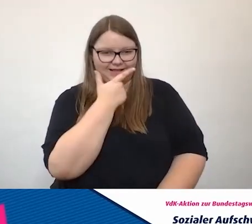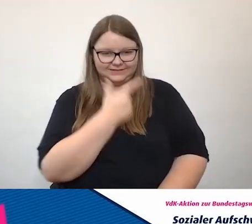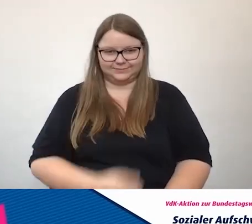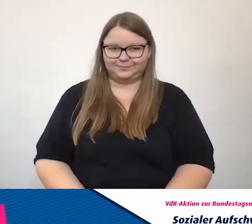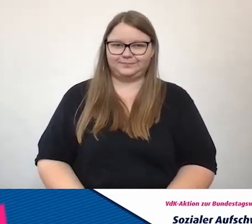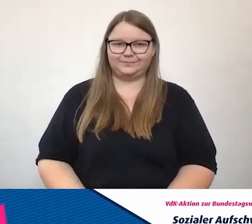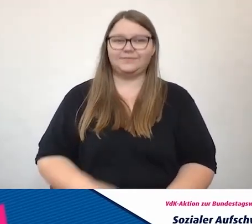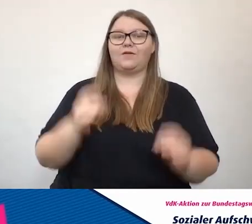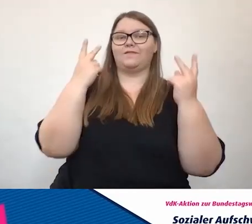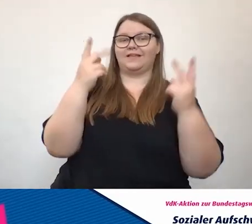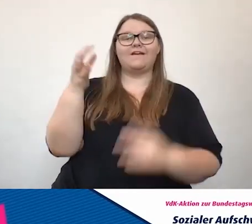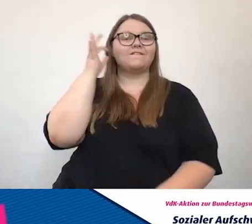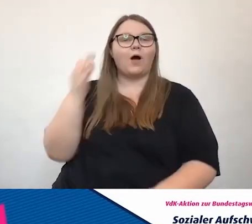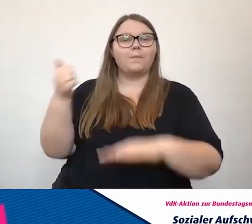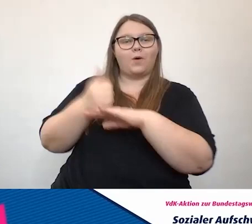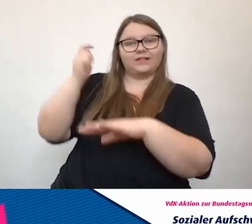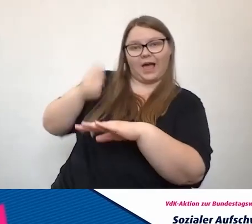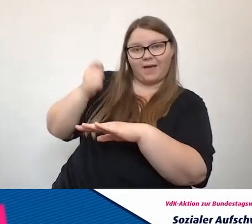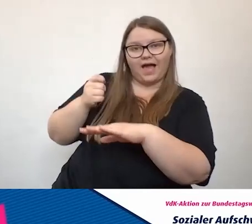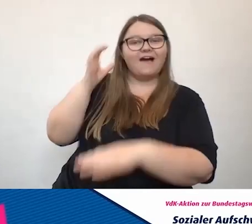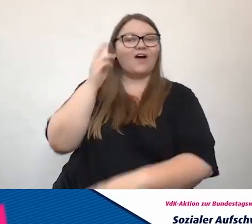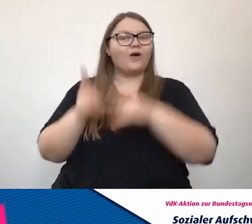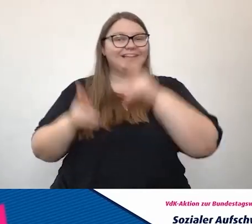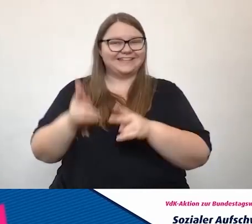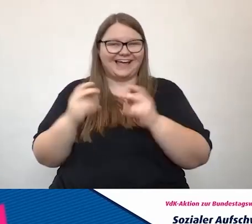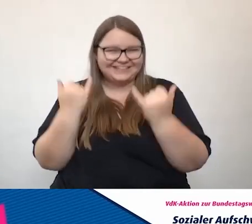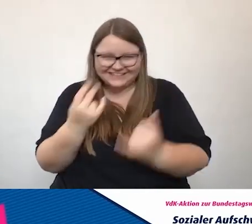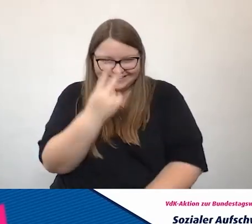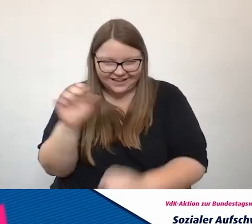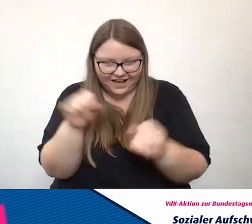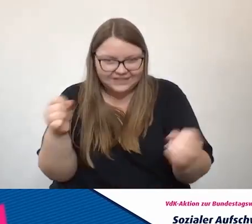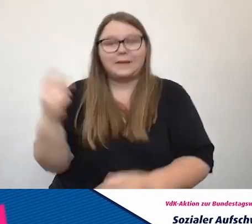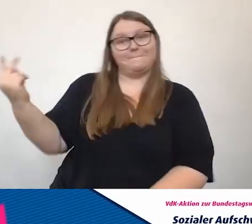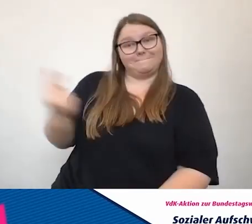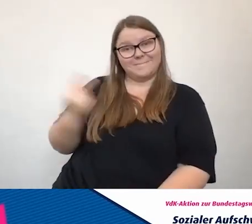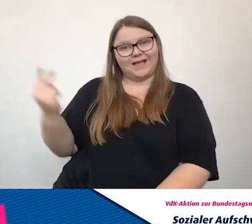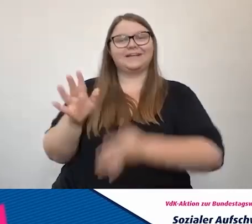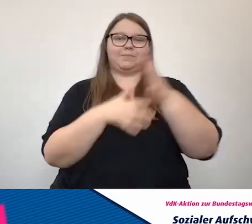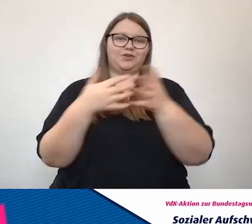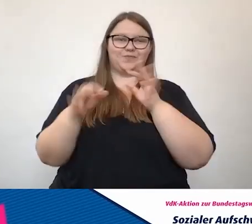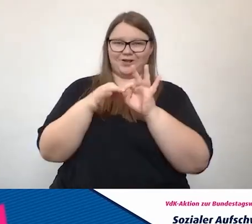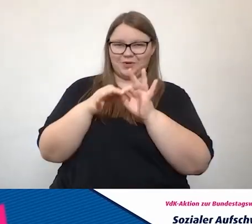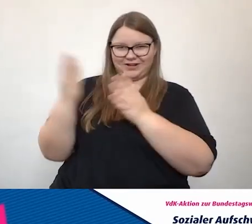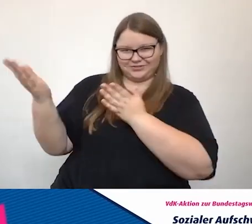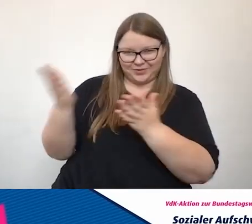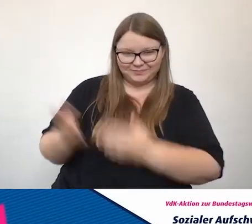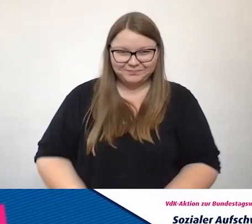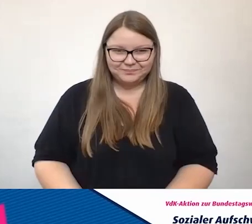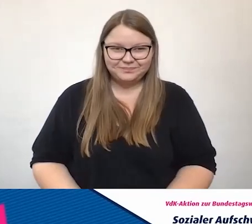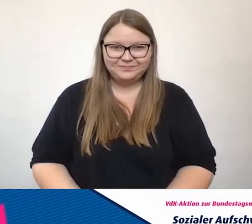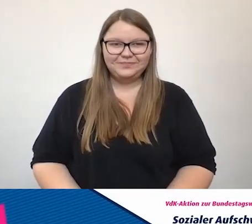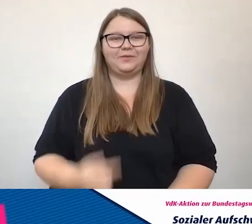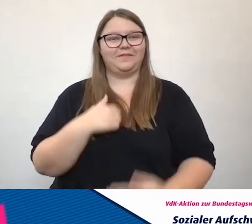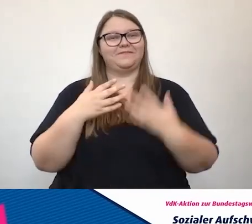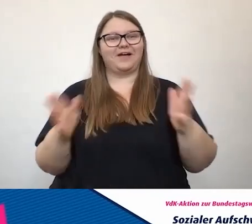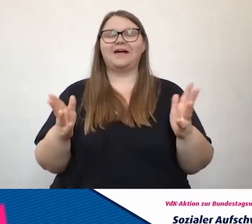Frau Boshammer und Frau Richter, die jetzt gerade nicht im Bild ist, die die Gebärdensprachdolmetschung machen. Und offengestanden